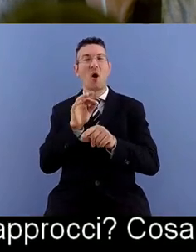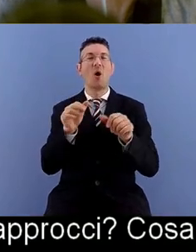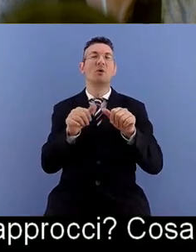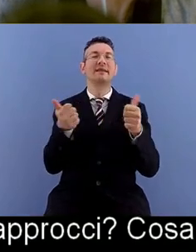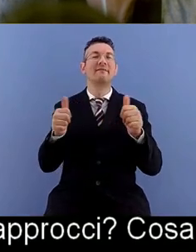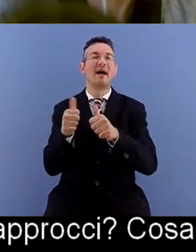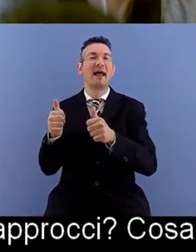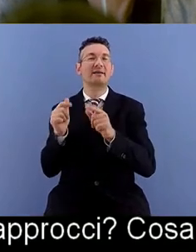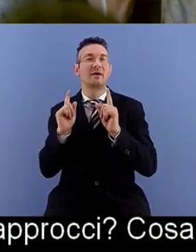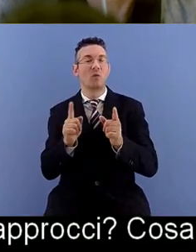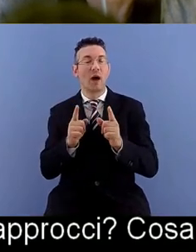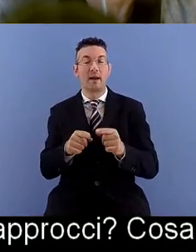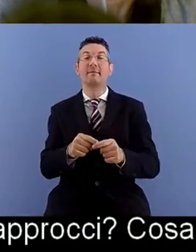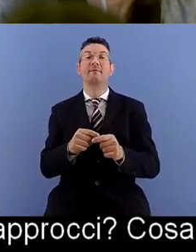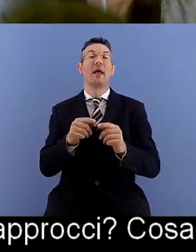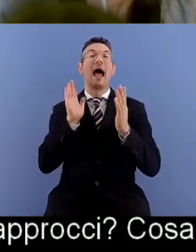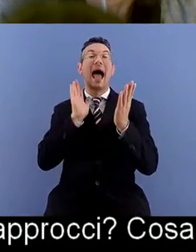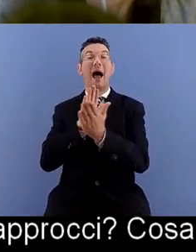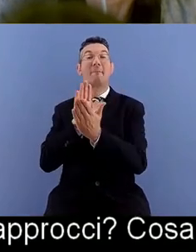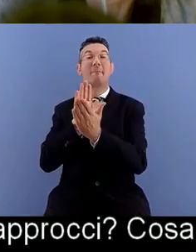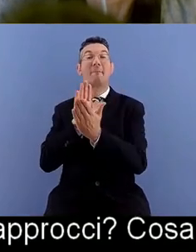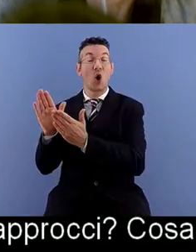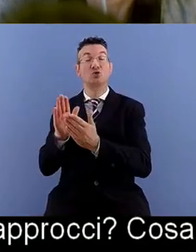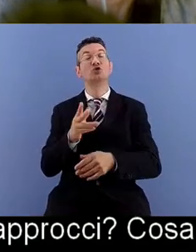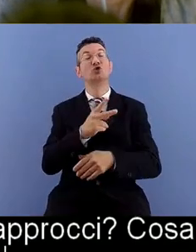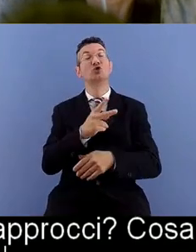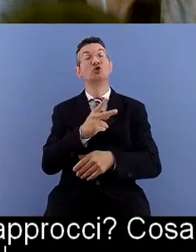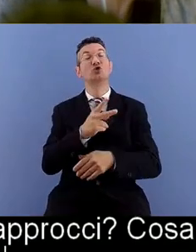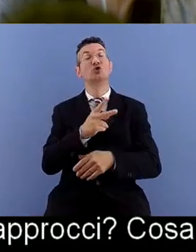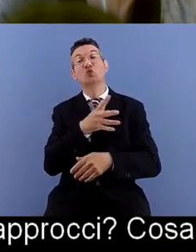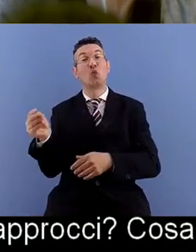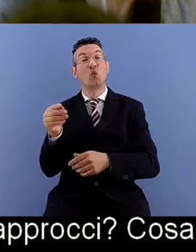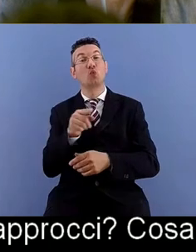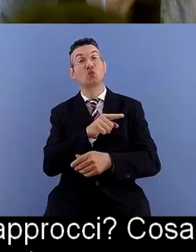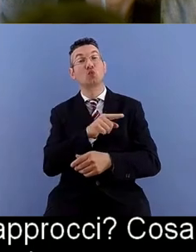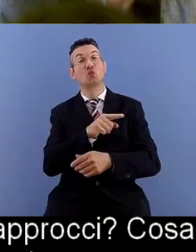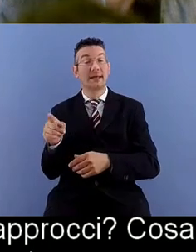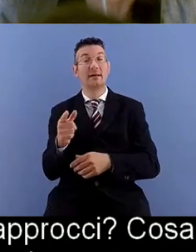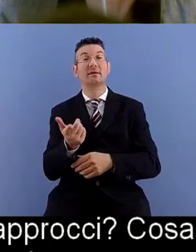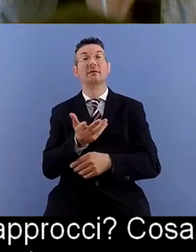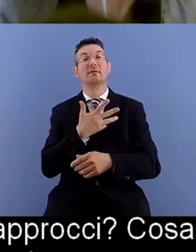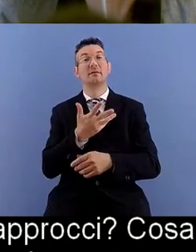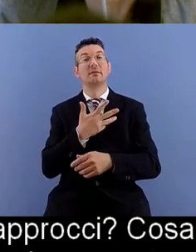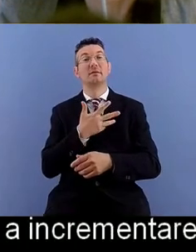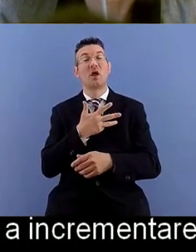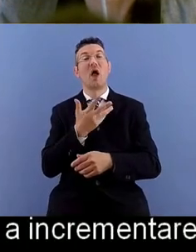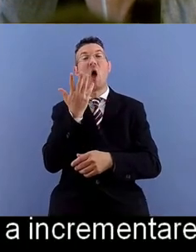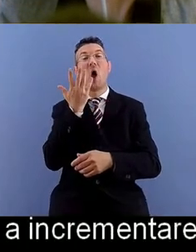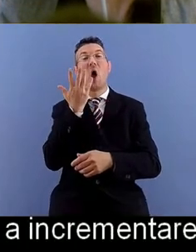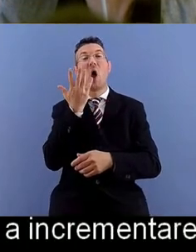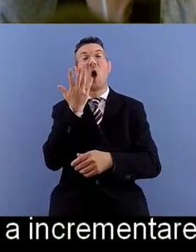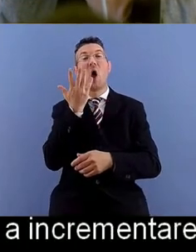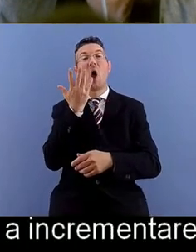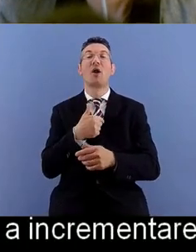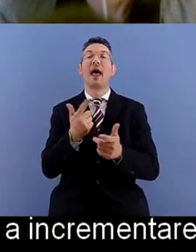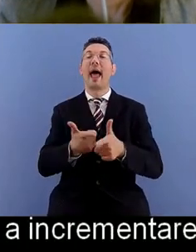comunque sono rivolti a incrementare principalmente l'accessibilità.